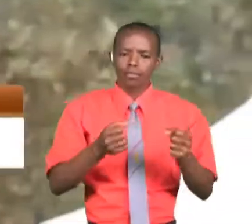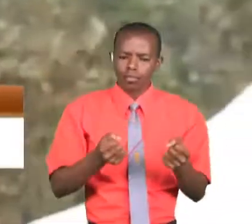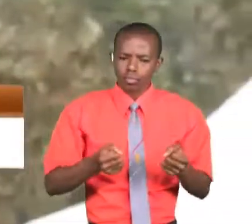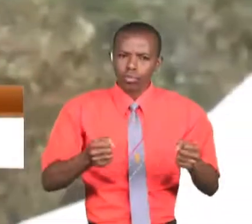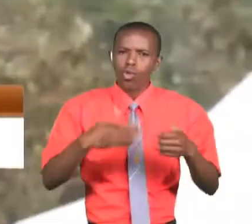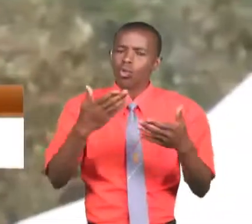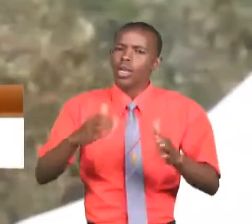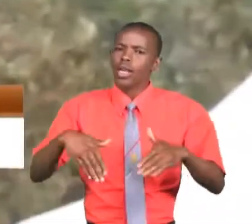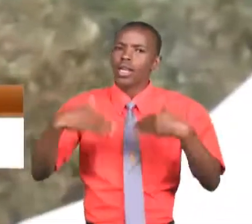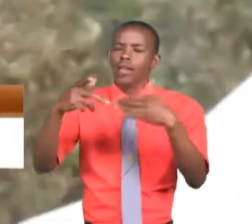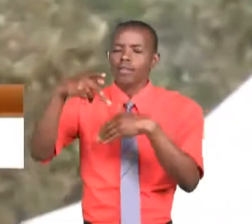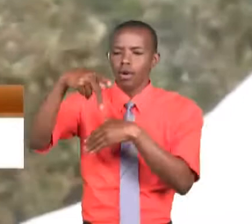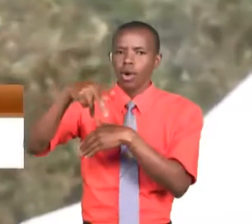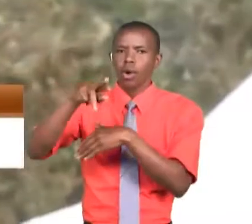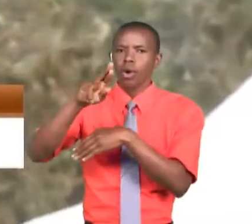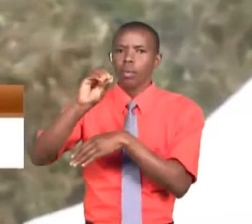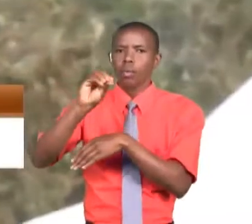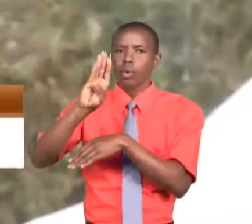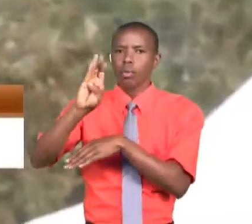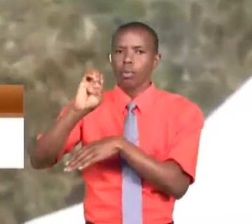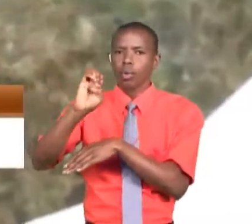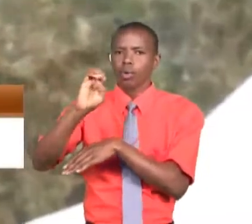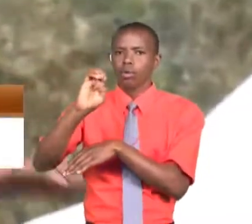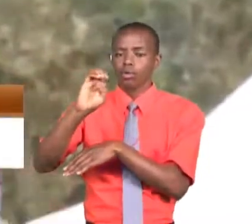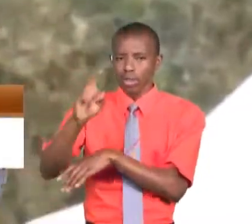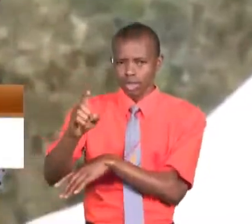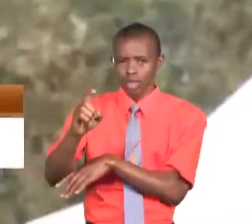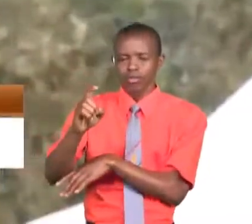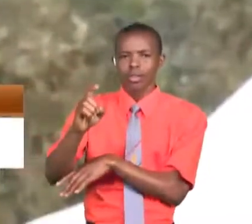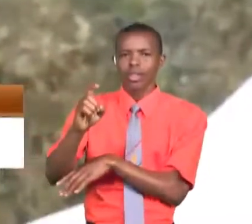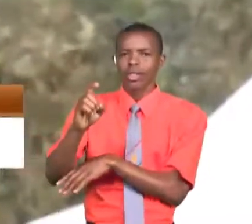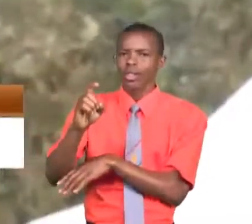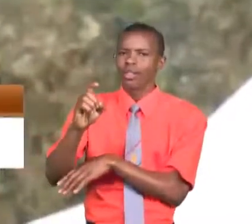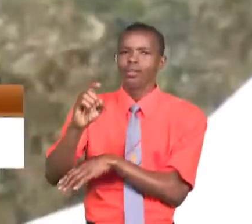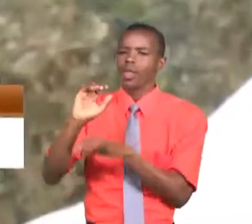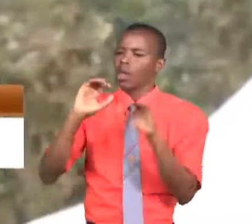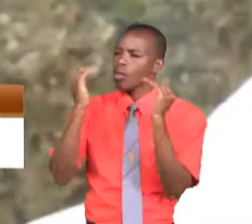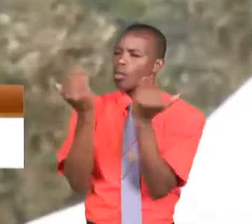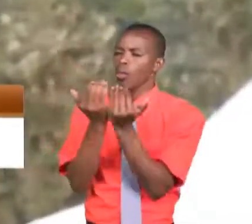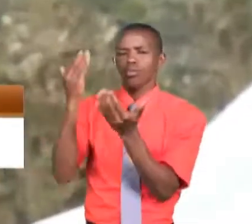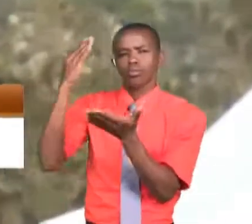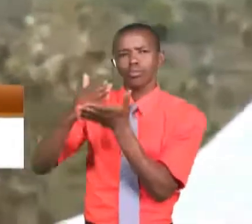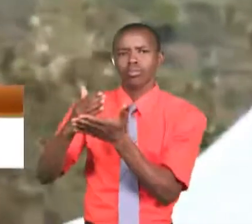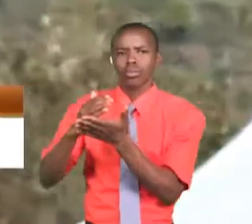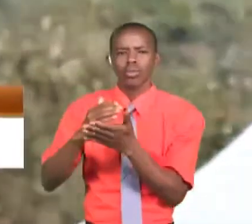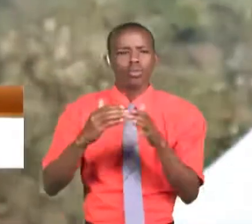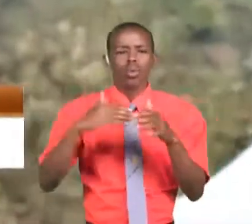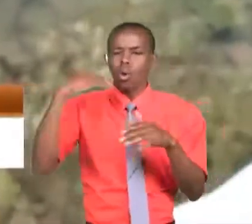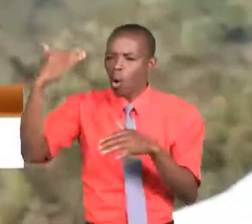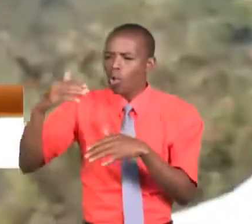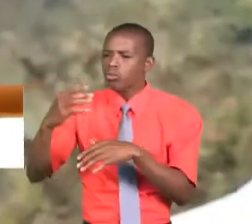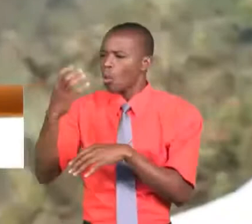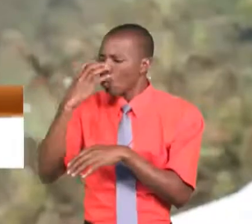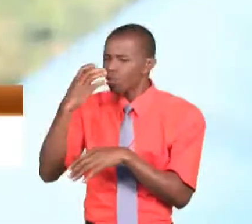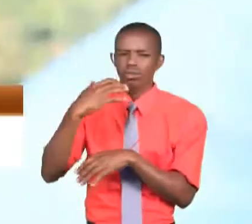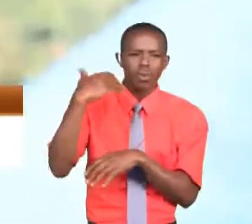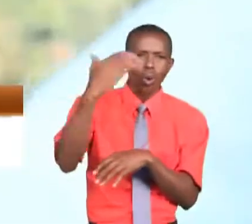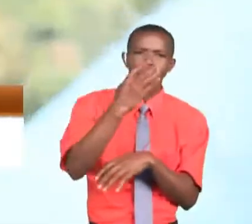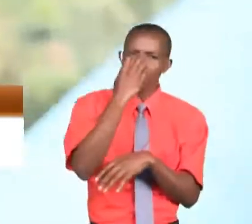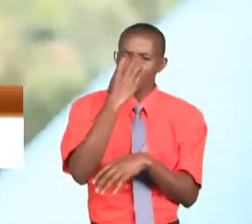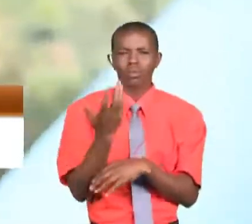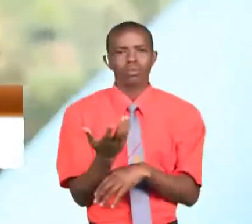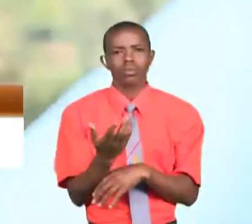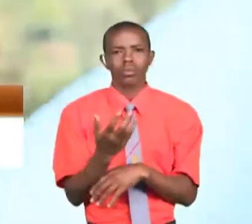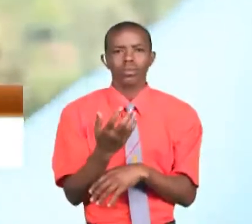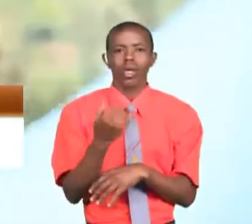Zindio Nadunia imalizikia hapo Lakini kira ziku Hee ruto hivi Ruto vire Jomo